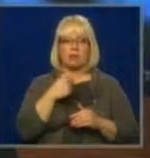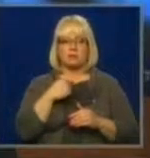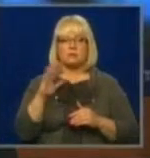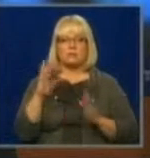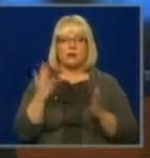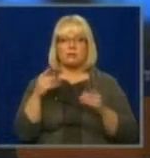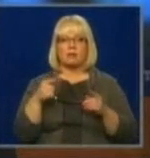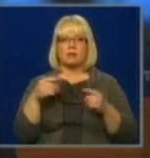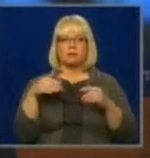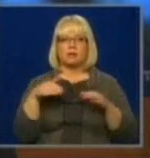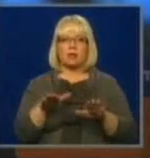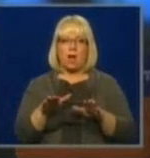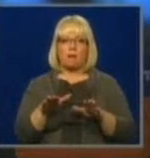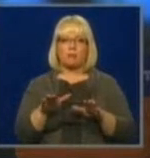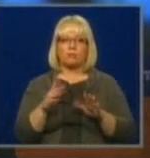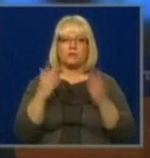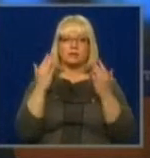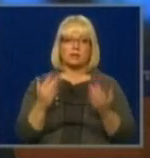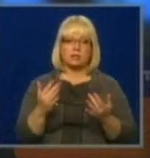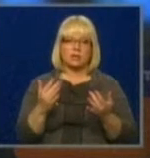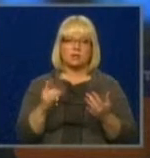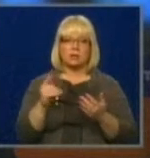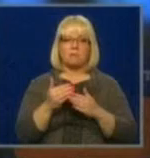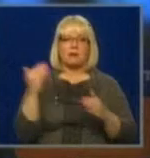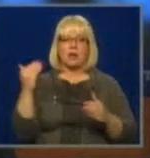šāds lēmos vai secinājums ir priekšlaicīgs un rītdien ir paredzētās Zatler Reforma partijas staro no